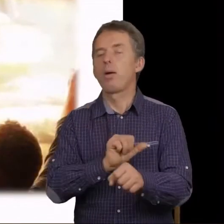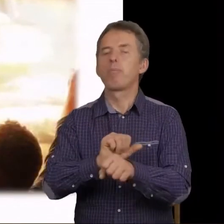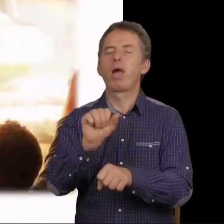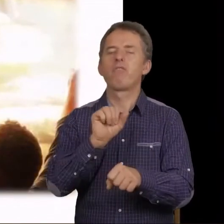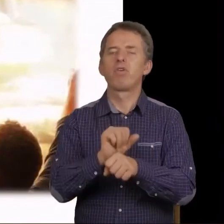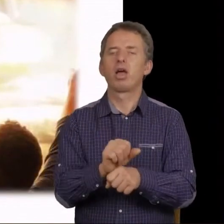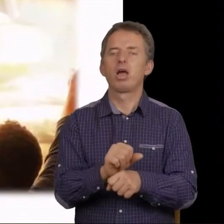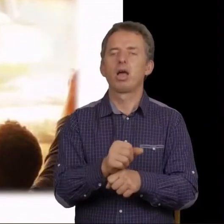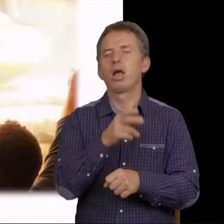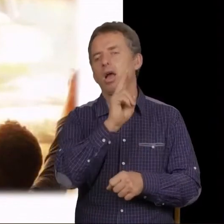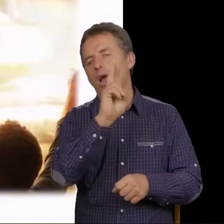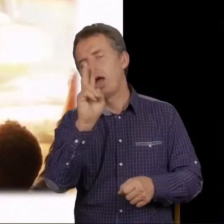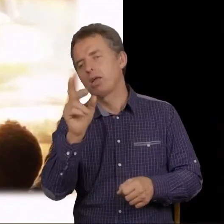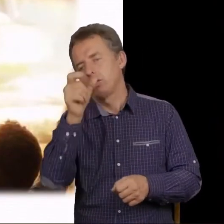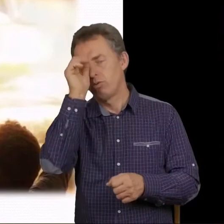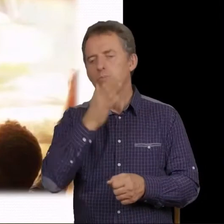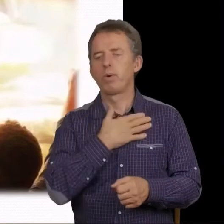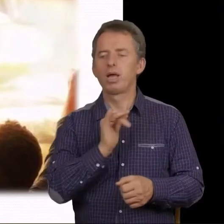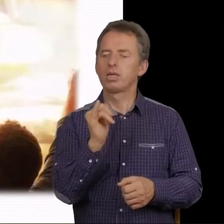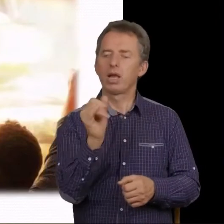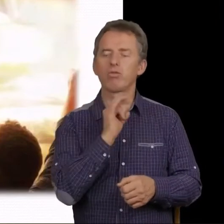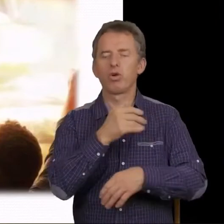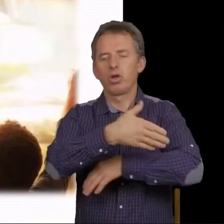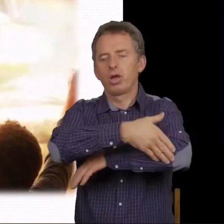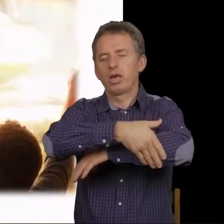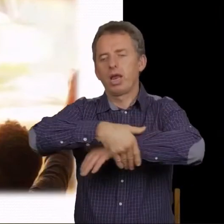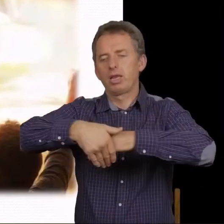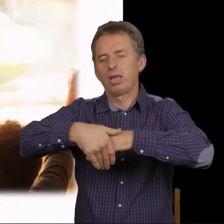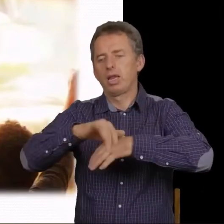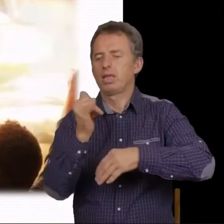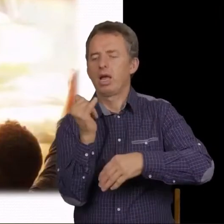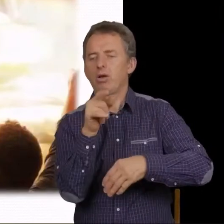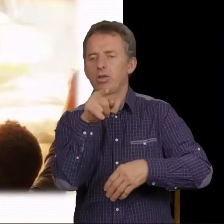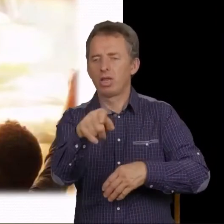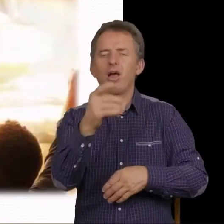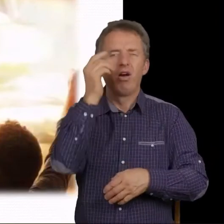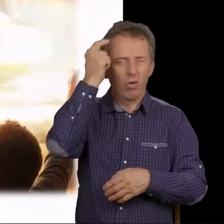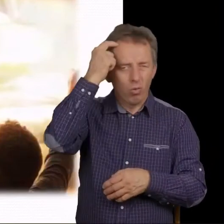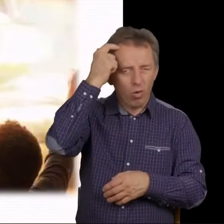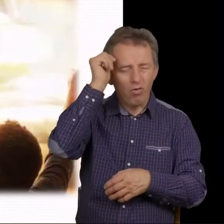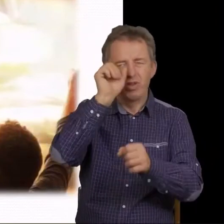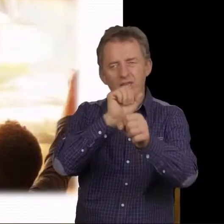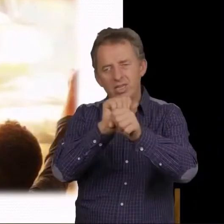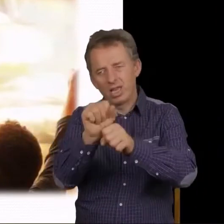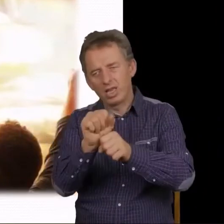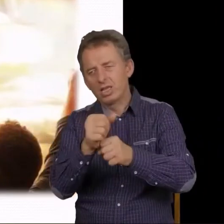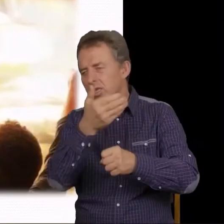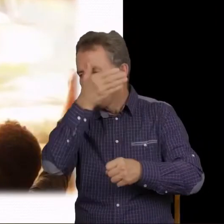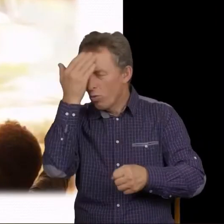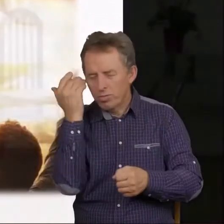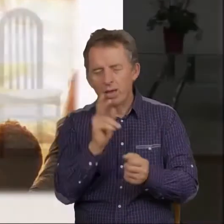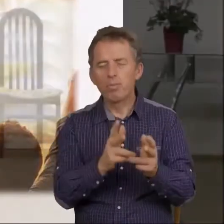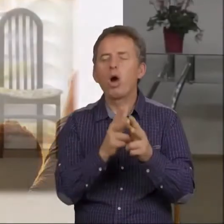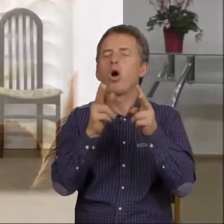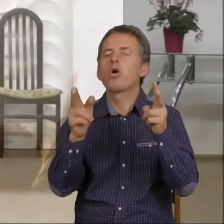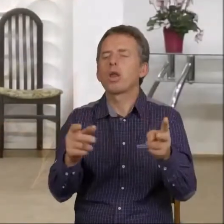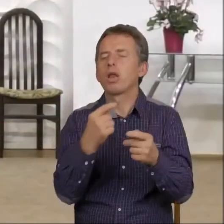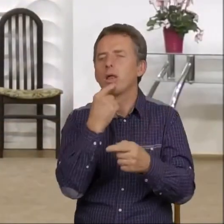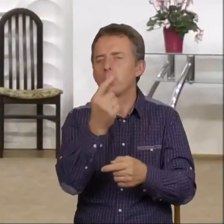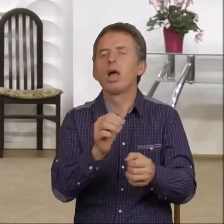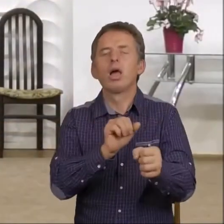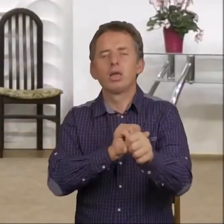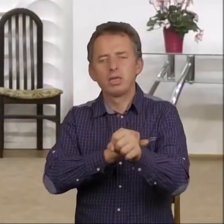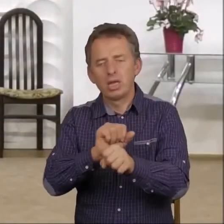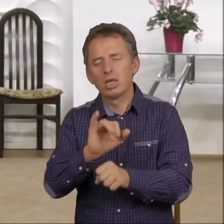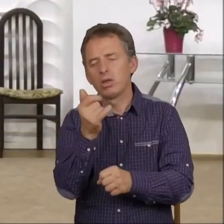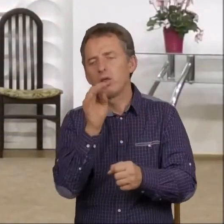człowiek ma jakąś swoją granicę. Ona tam w głowie jest. My nie potrafimy jej określić. Ale jest